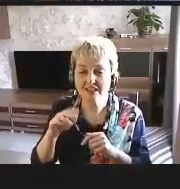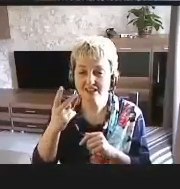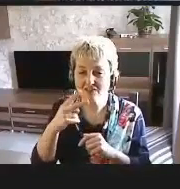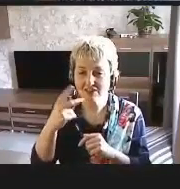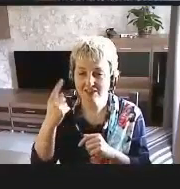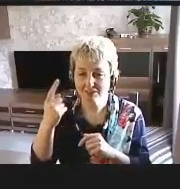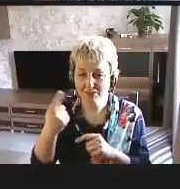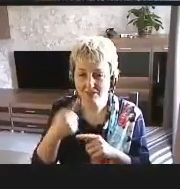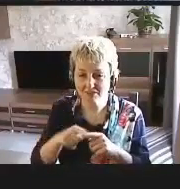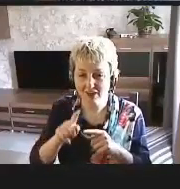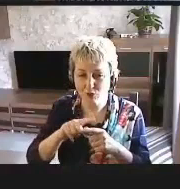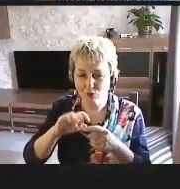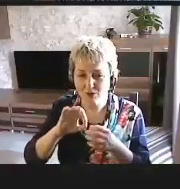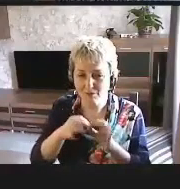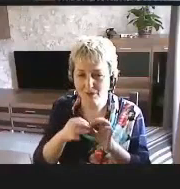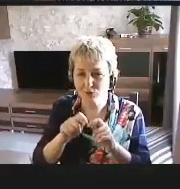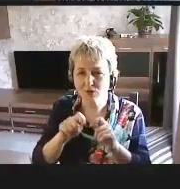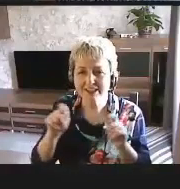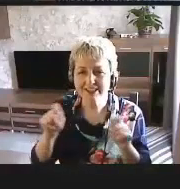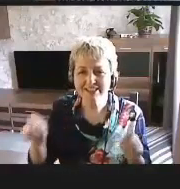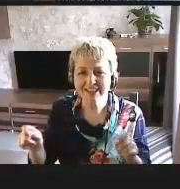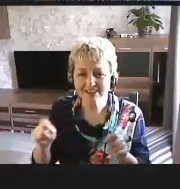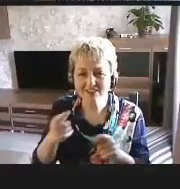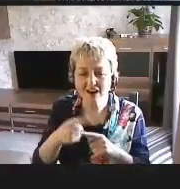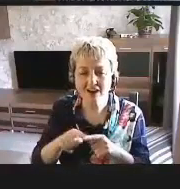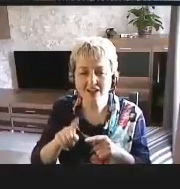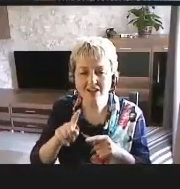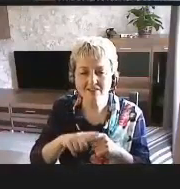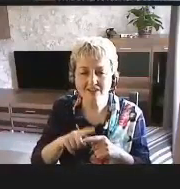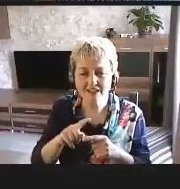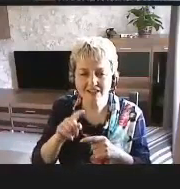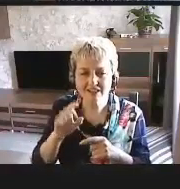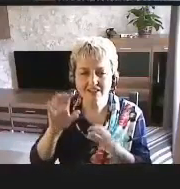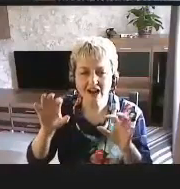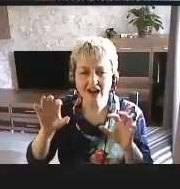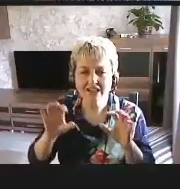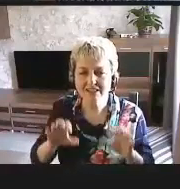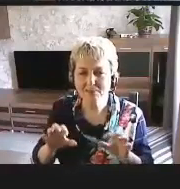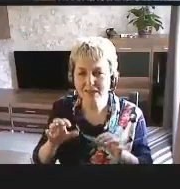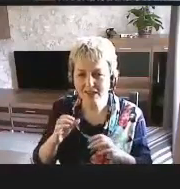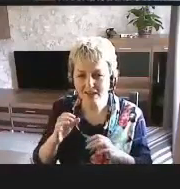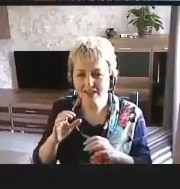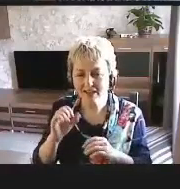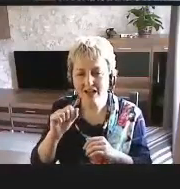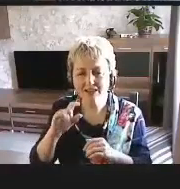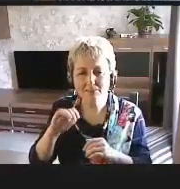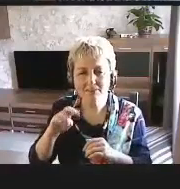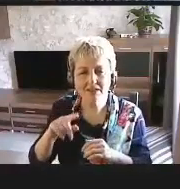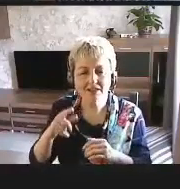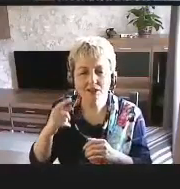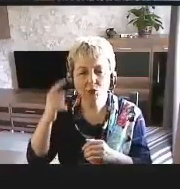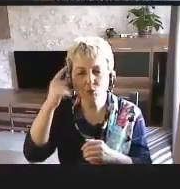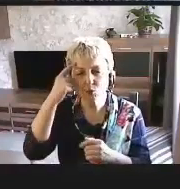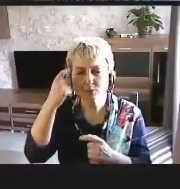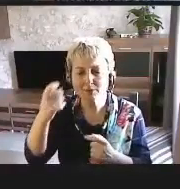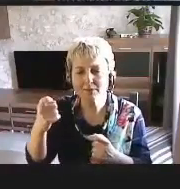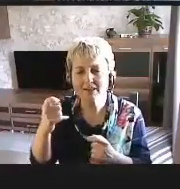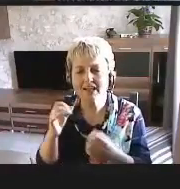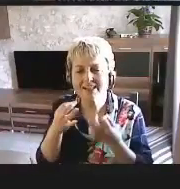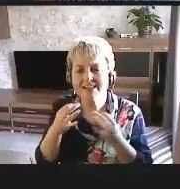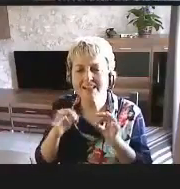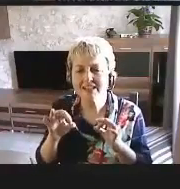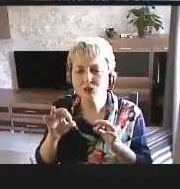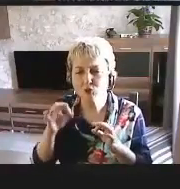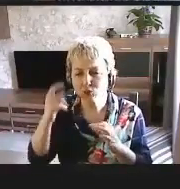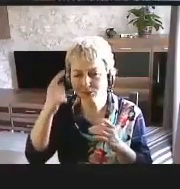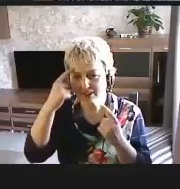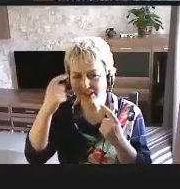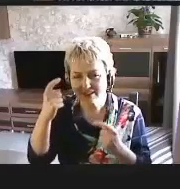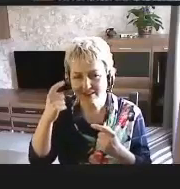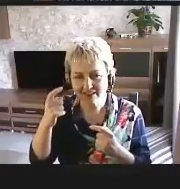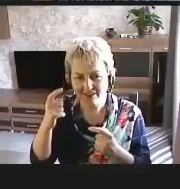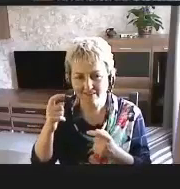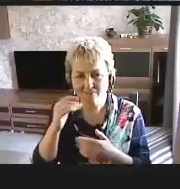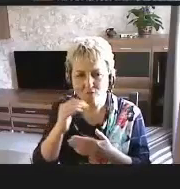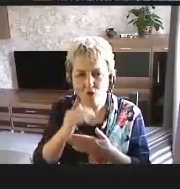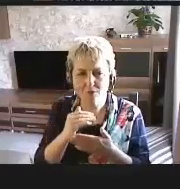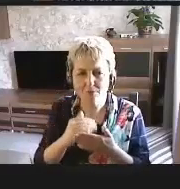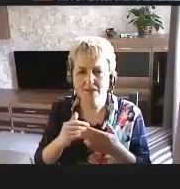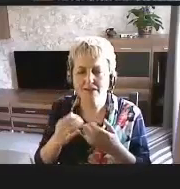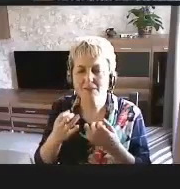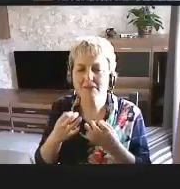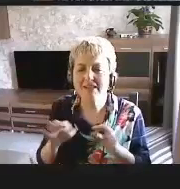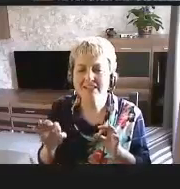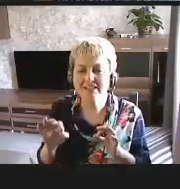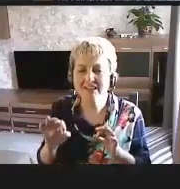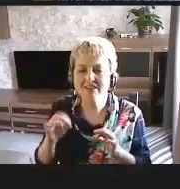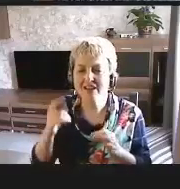раскрывает эти аспекты, упоминает доступные форматы предоставления